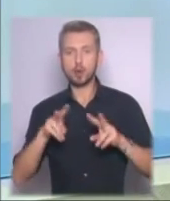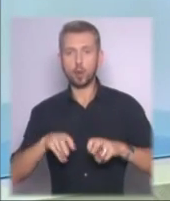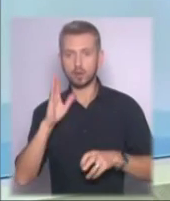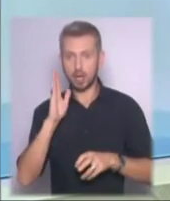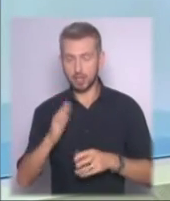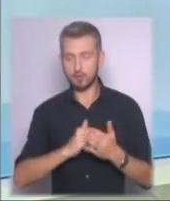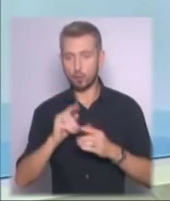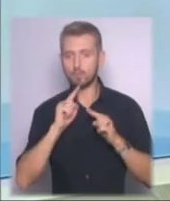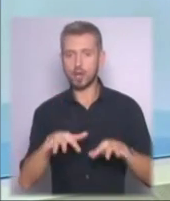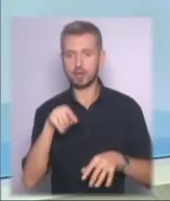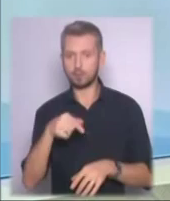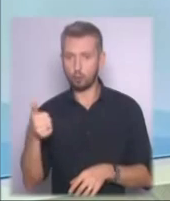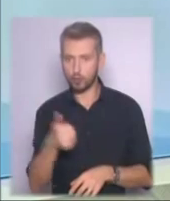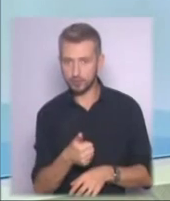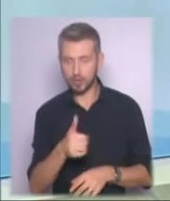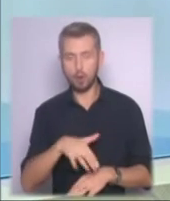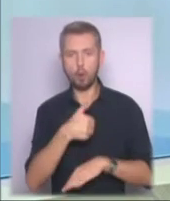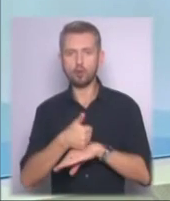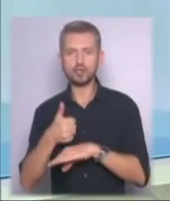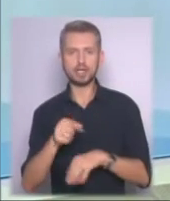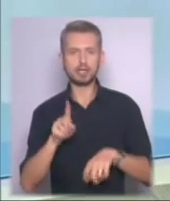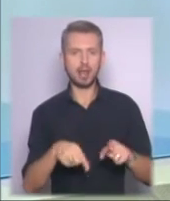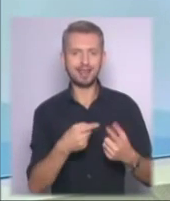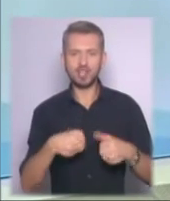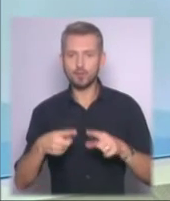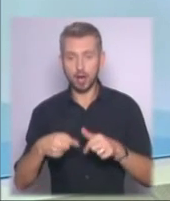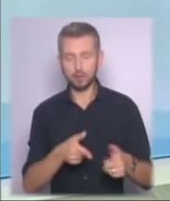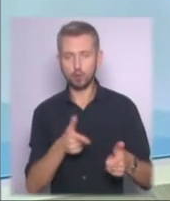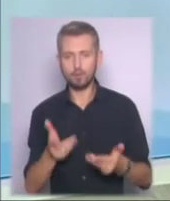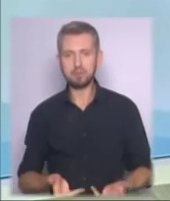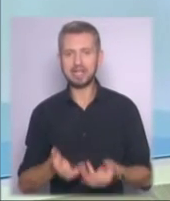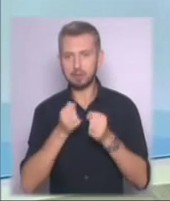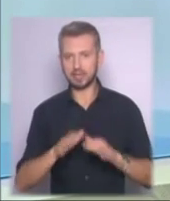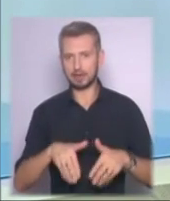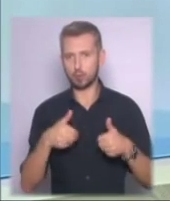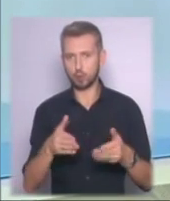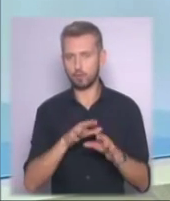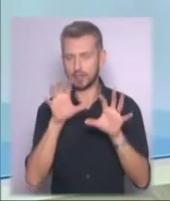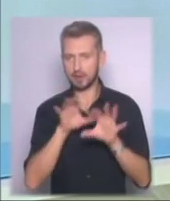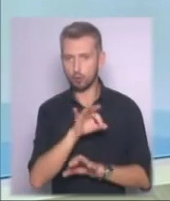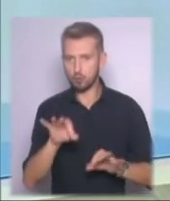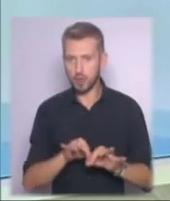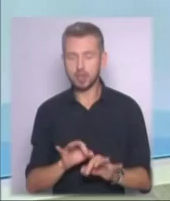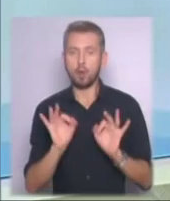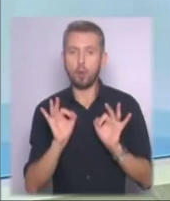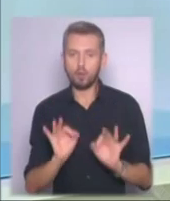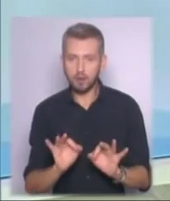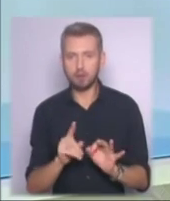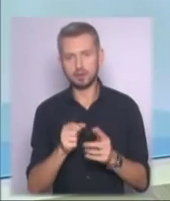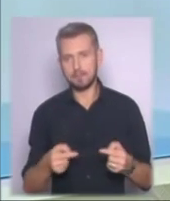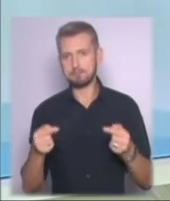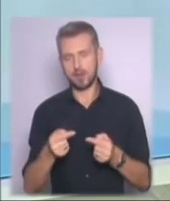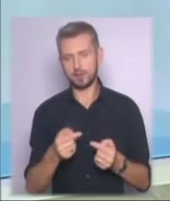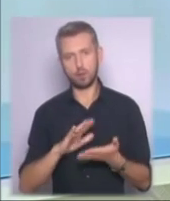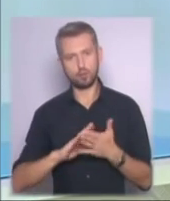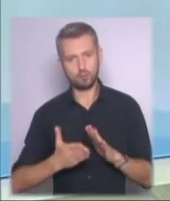Рада цього тижня. Очільники деяких фракцій готові підтримати запропоновані законопроекти, однак за певних умов. Про це